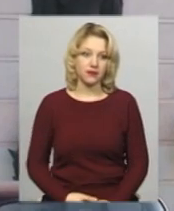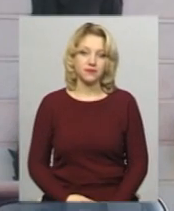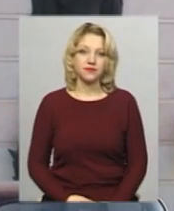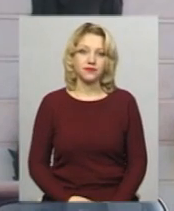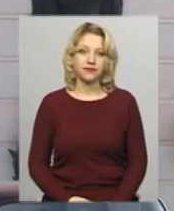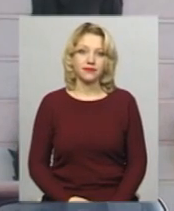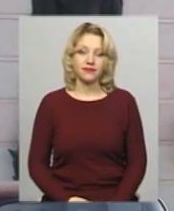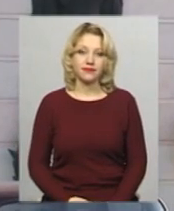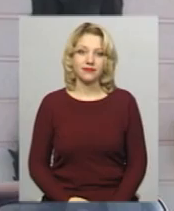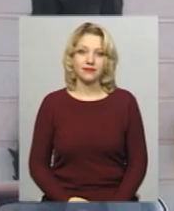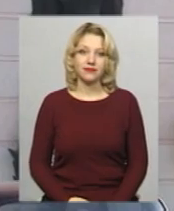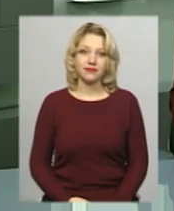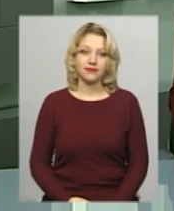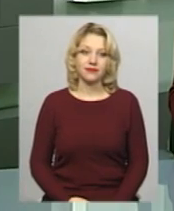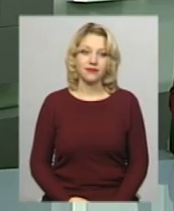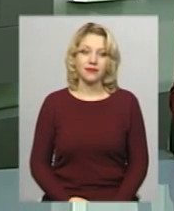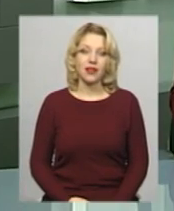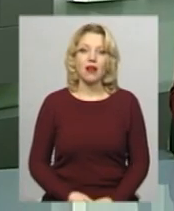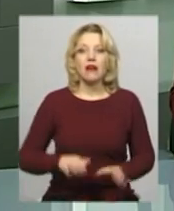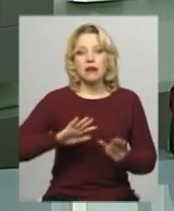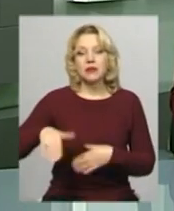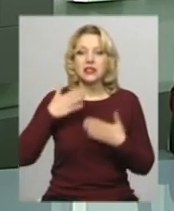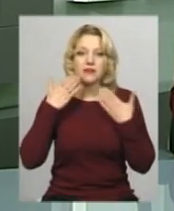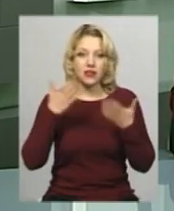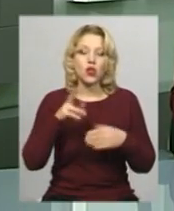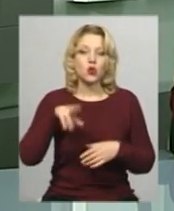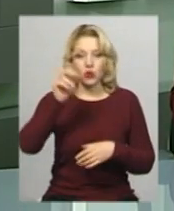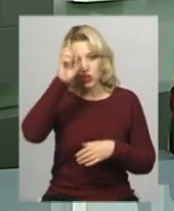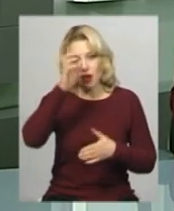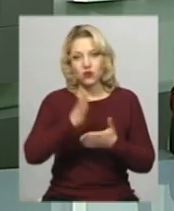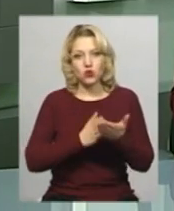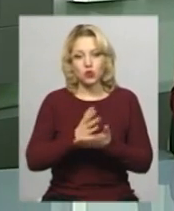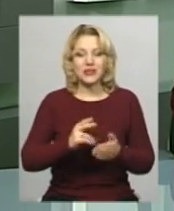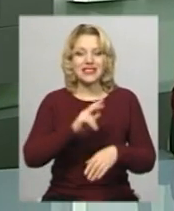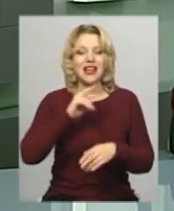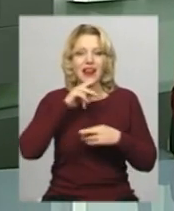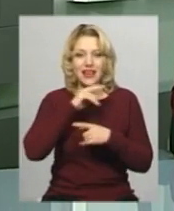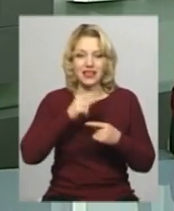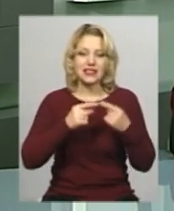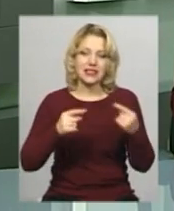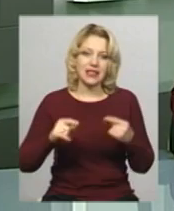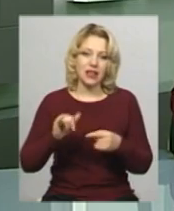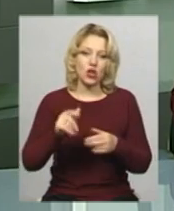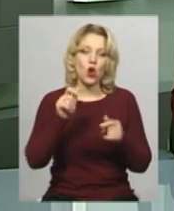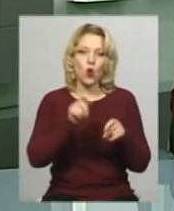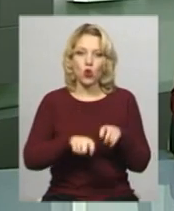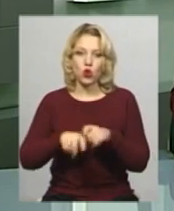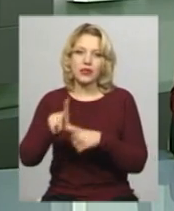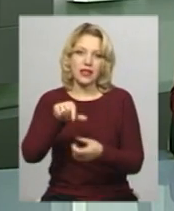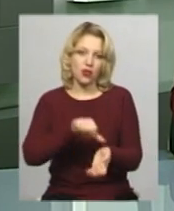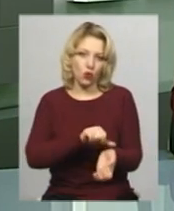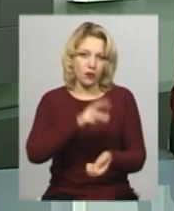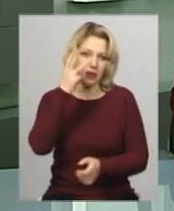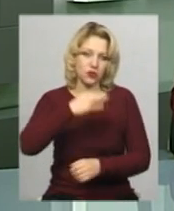Новини Поділля. Центр. Після завернення до Державної служби з лікарських засобів та контролю за наркотиками у Хмельницькій